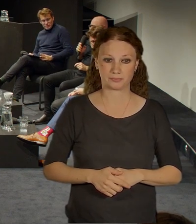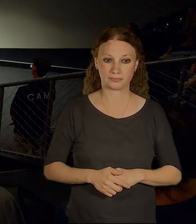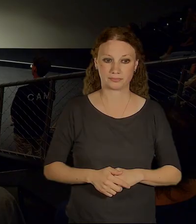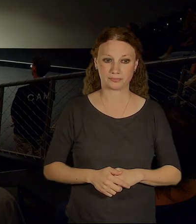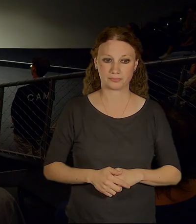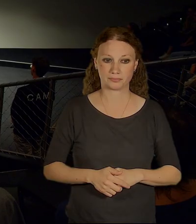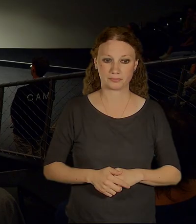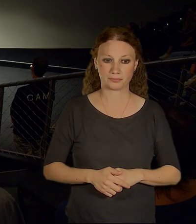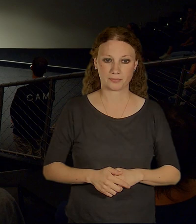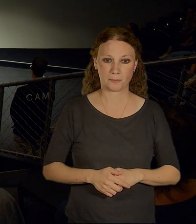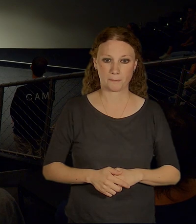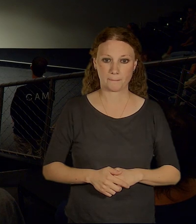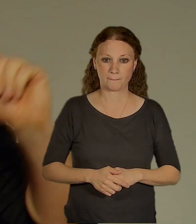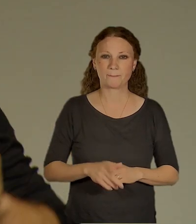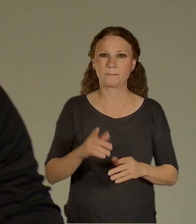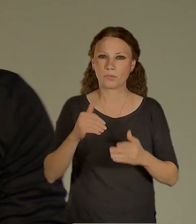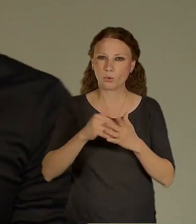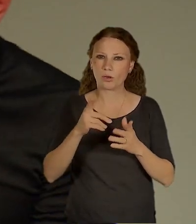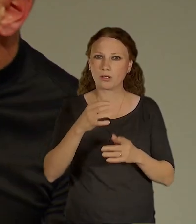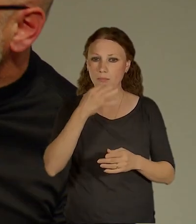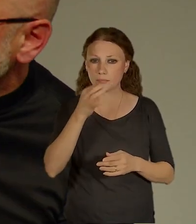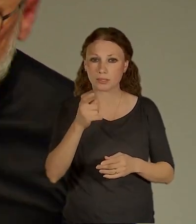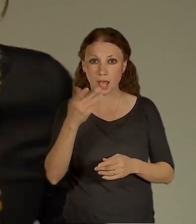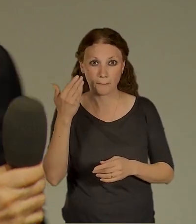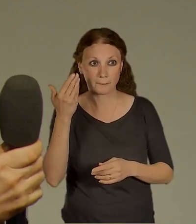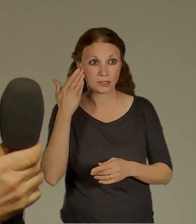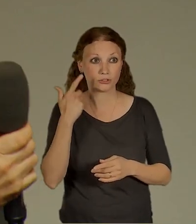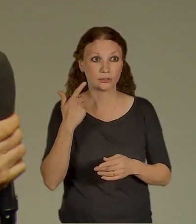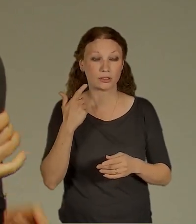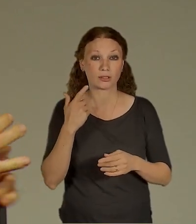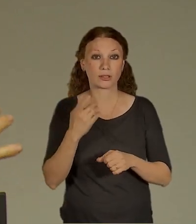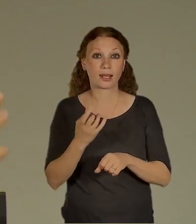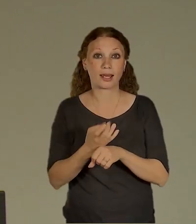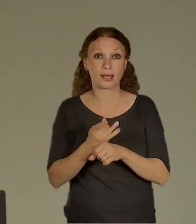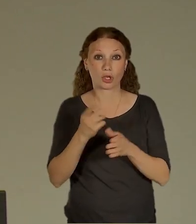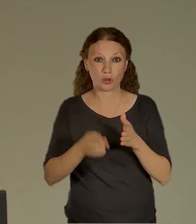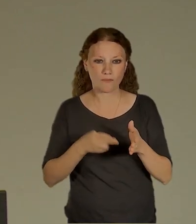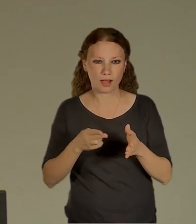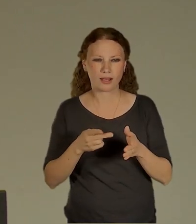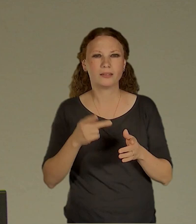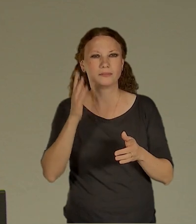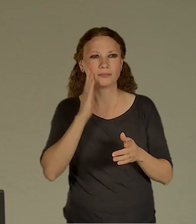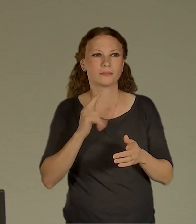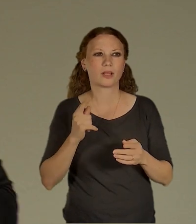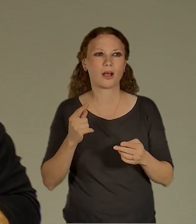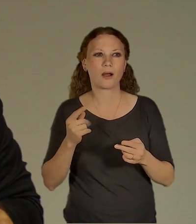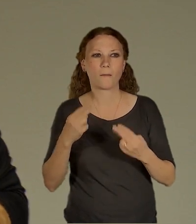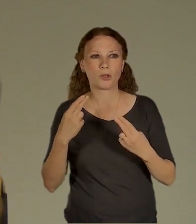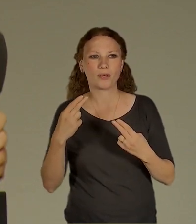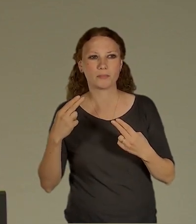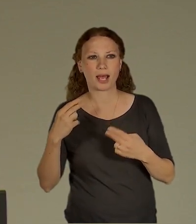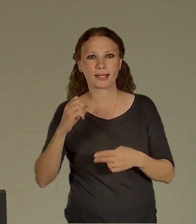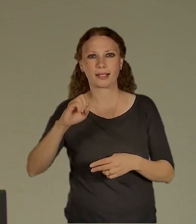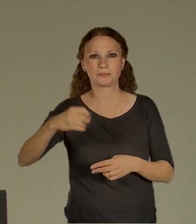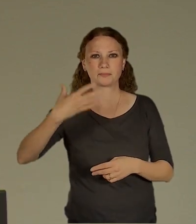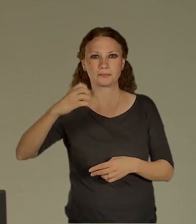Vy myslíte Rychlovlak nebo SBan? Jestli byste mi tam vrátili s Lačou, tak tam na takovém tom jednom